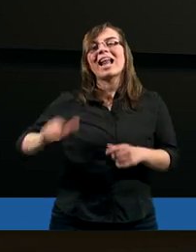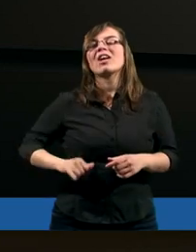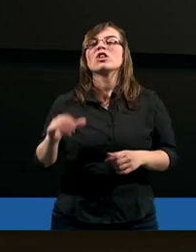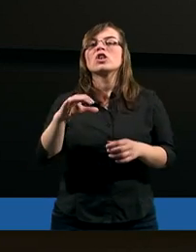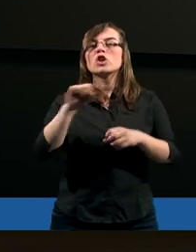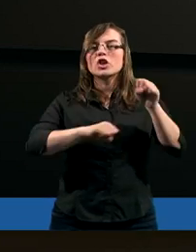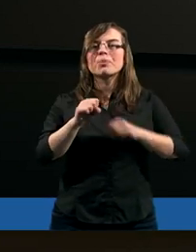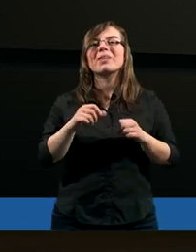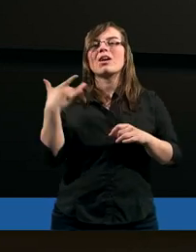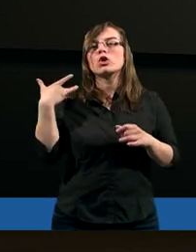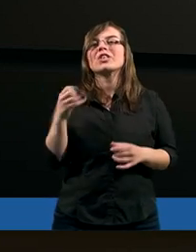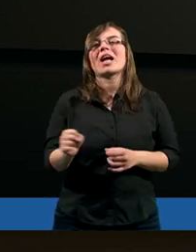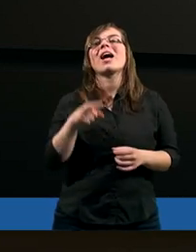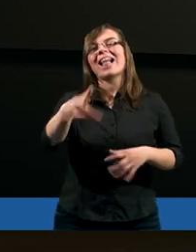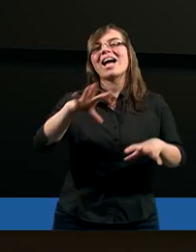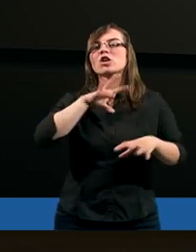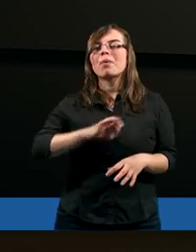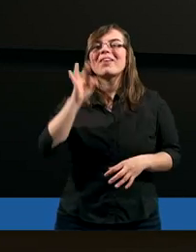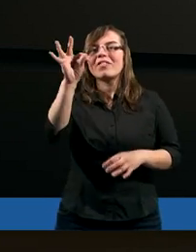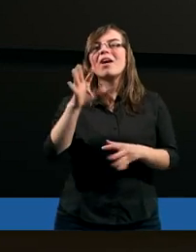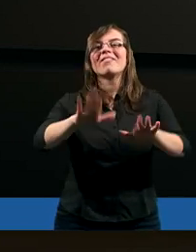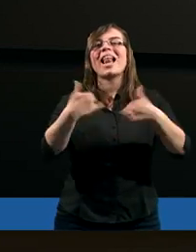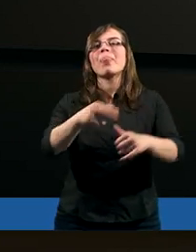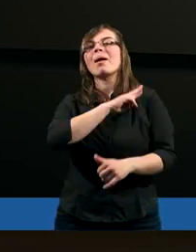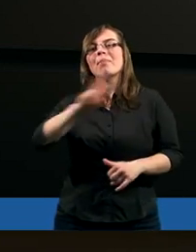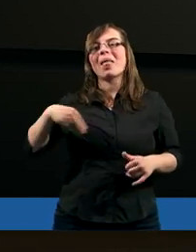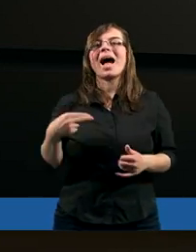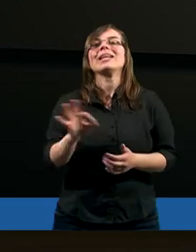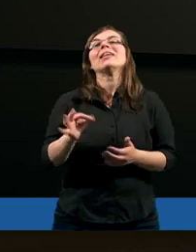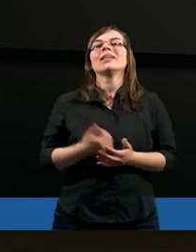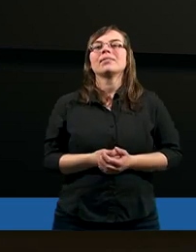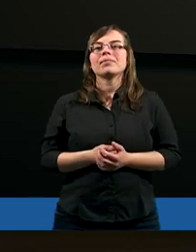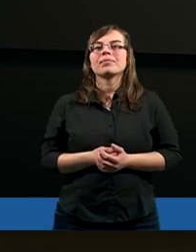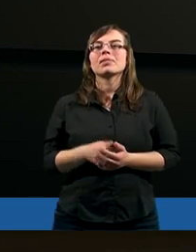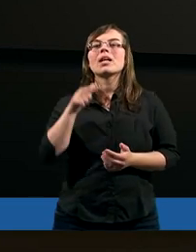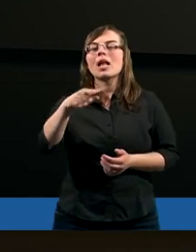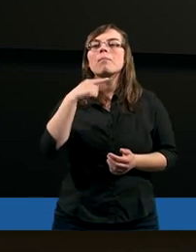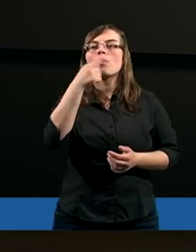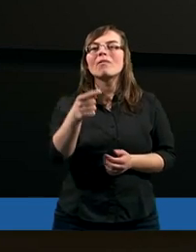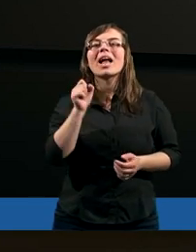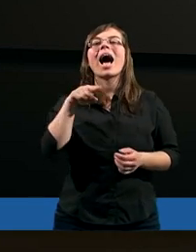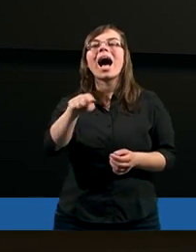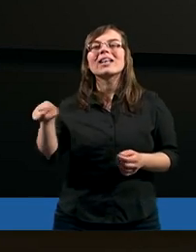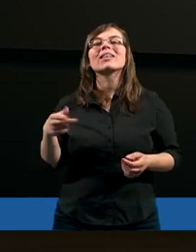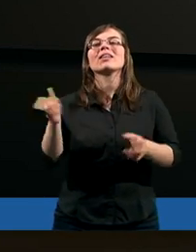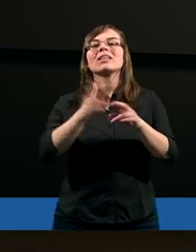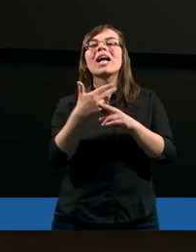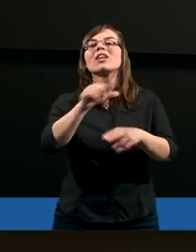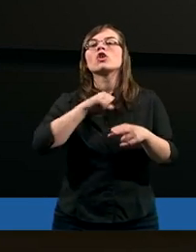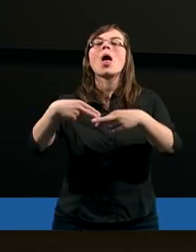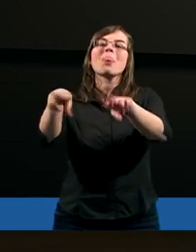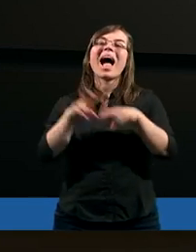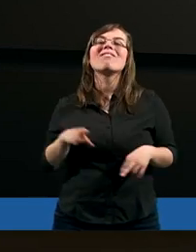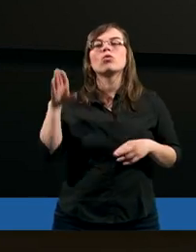ziemskiego życia. Ale tutaj ta cierpliwość jego względem nas. Piotrowi powiedziała, a ty, gdy się